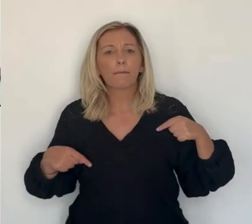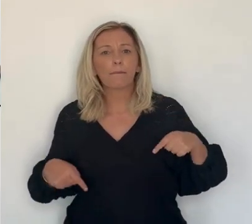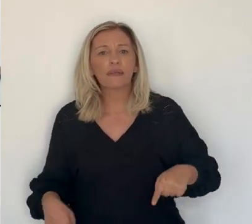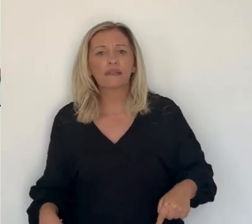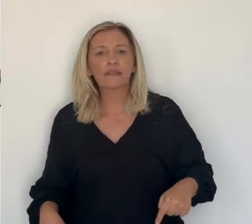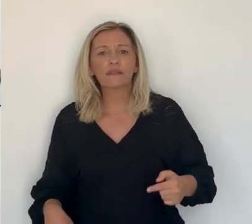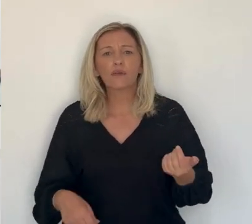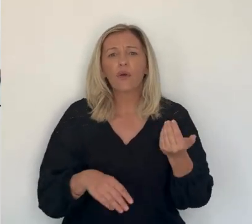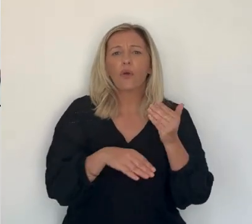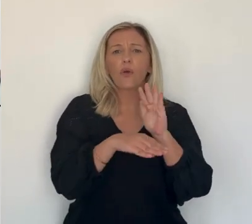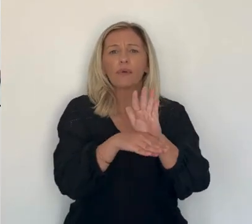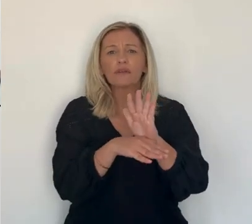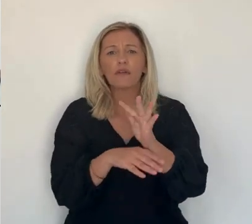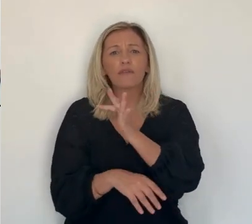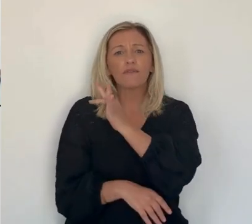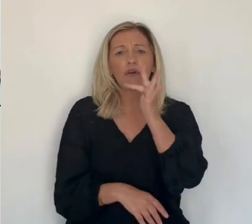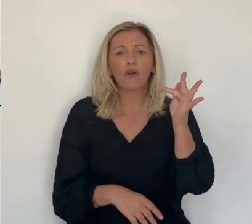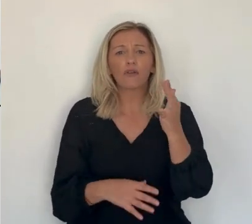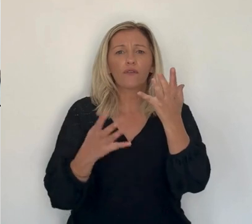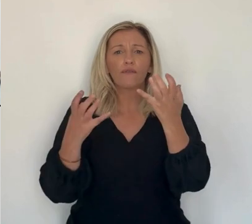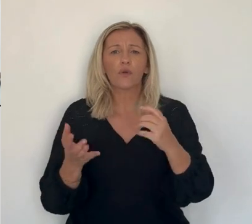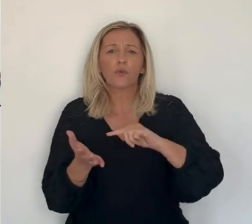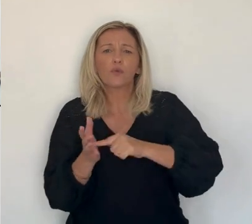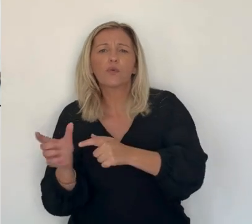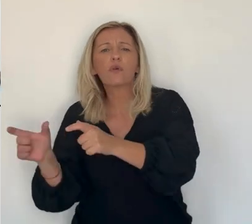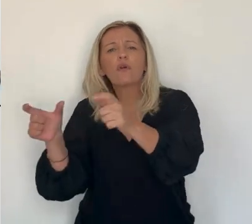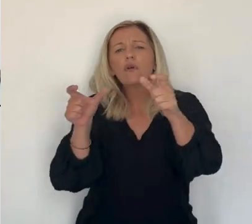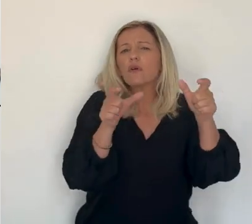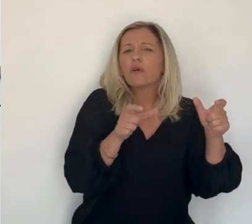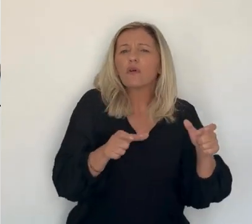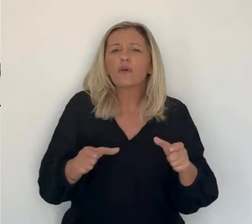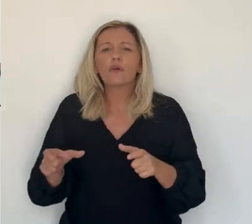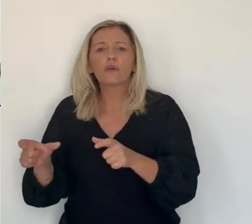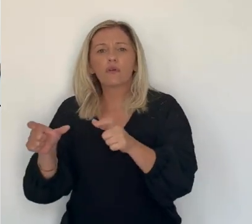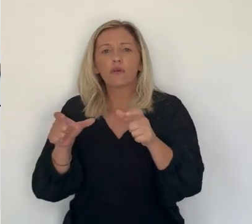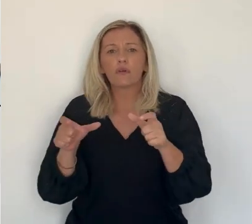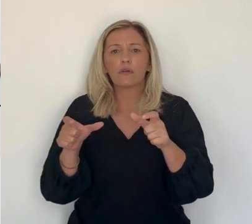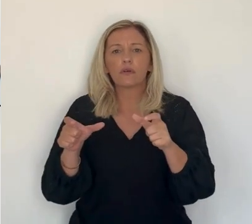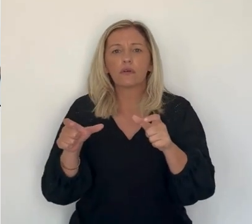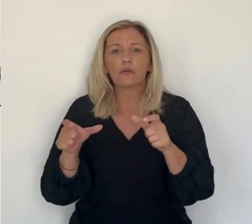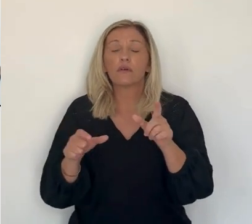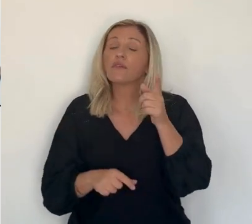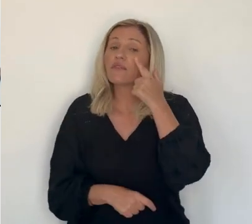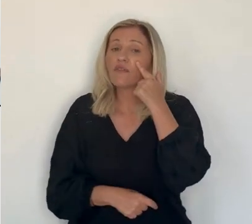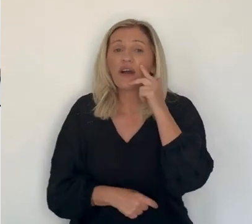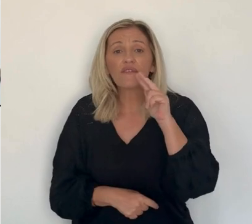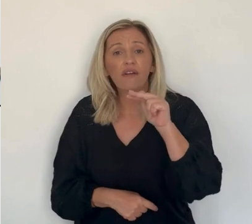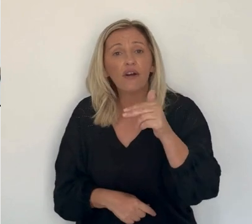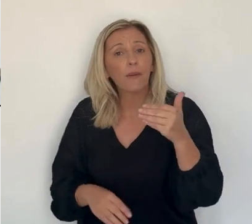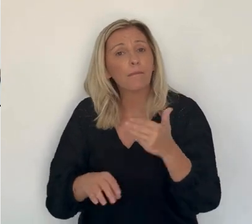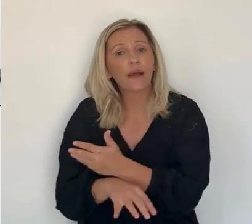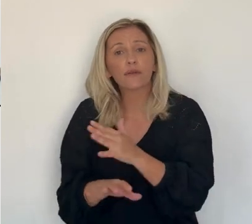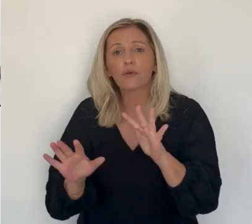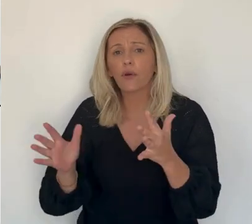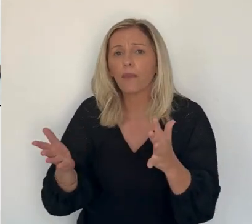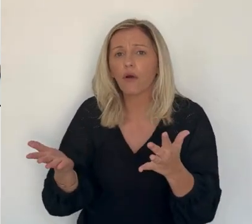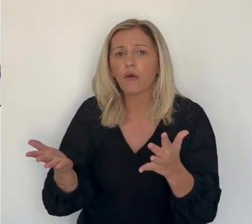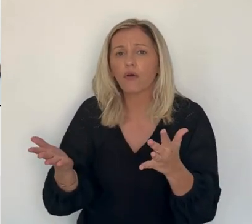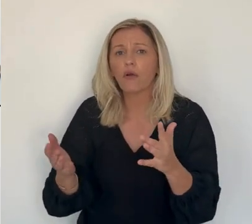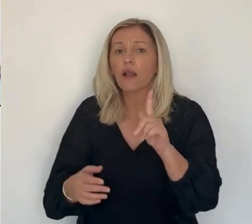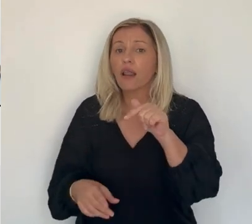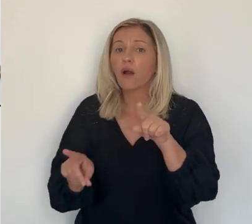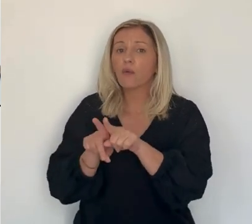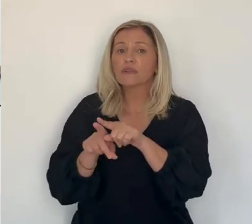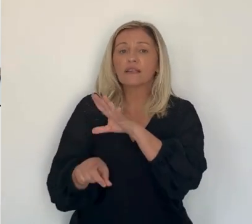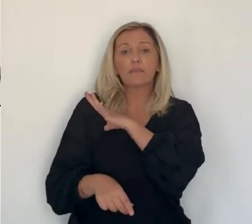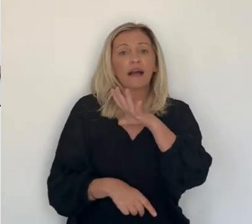Il est évident que les dires précédents n'engagent pas l'optimisme. Il